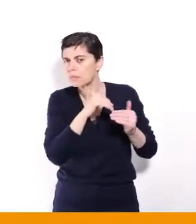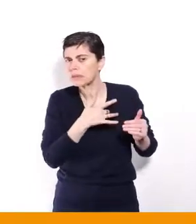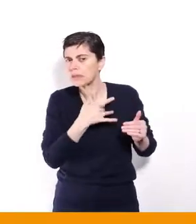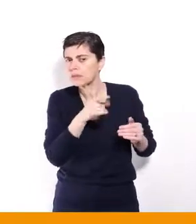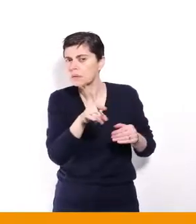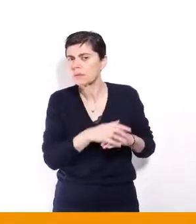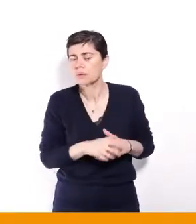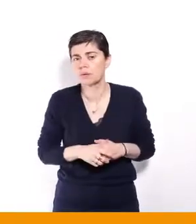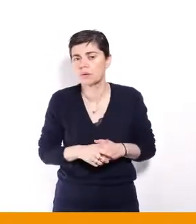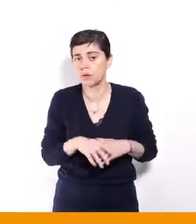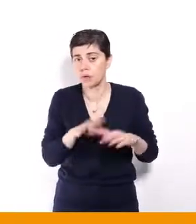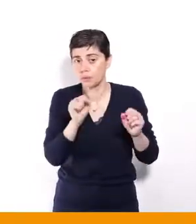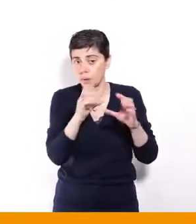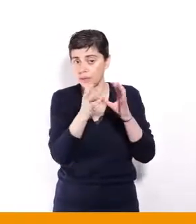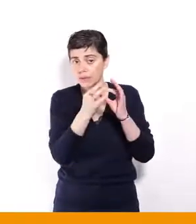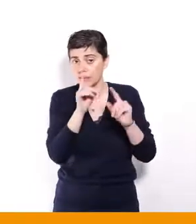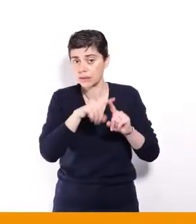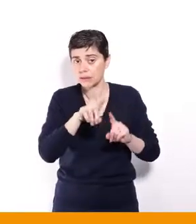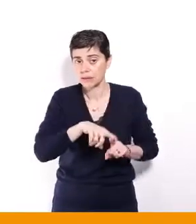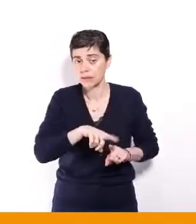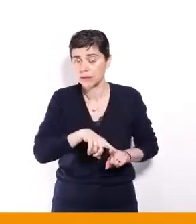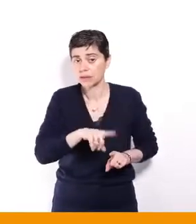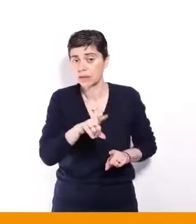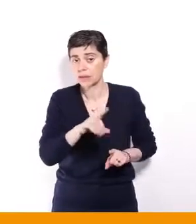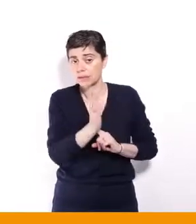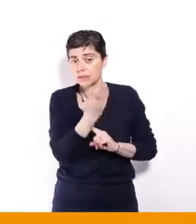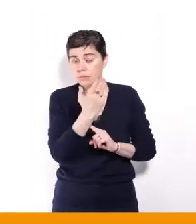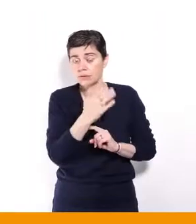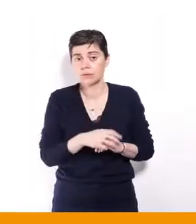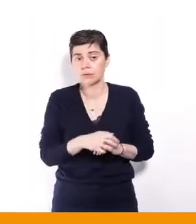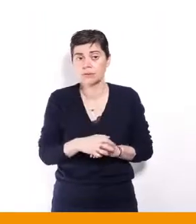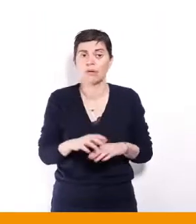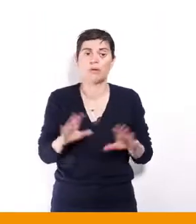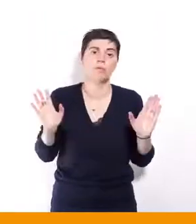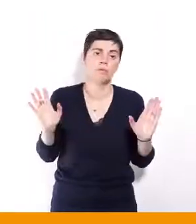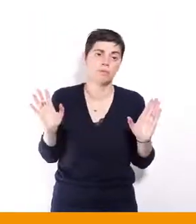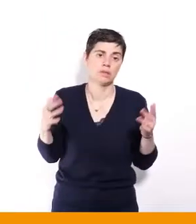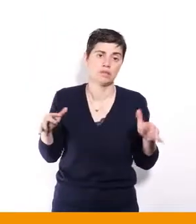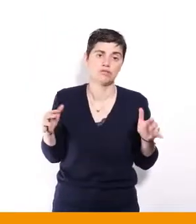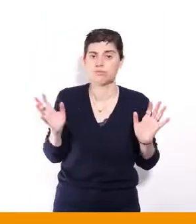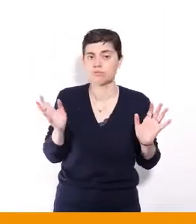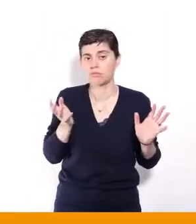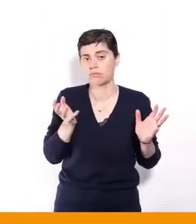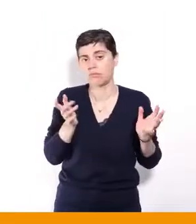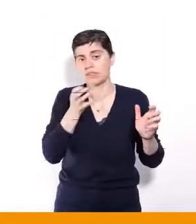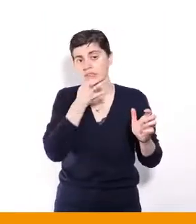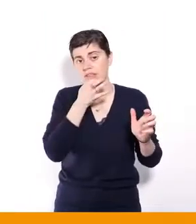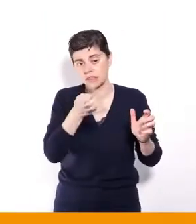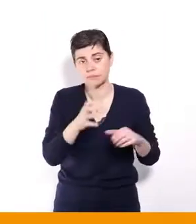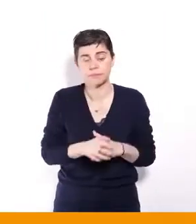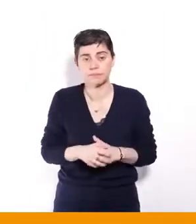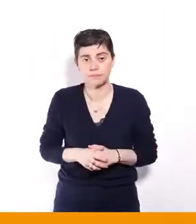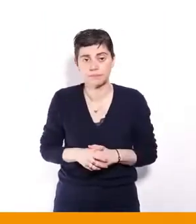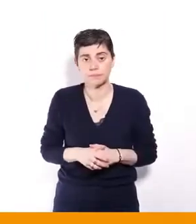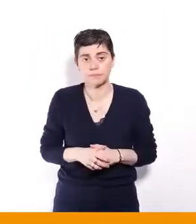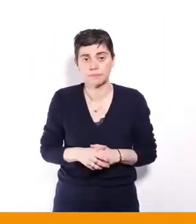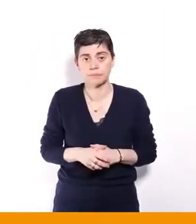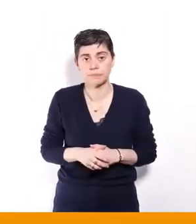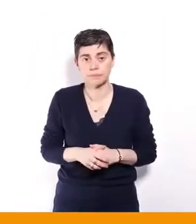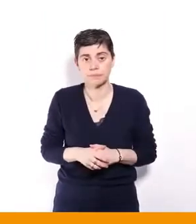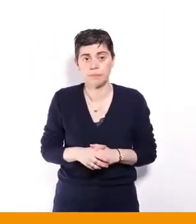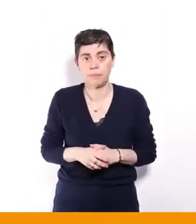la détailler un peu, ou nous la présenter ? Alors, moi, déjà, je tiens à dire que l'opposition